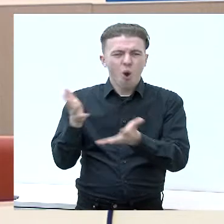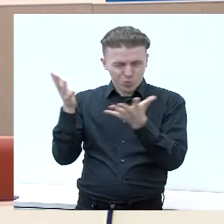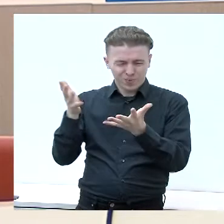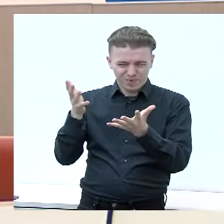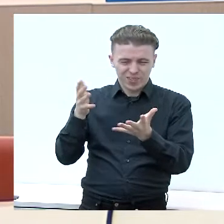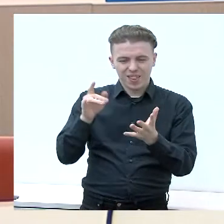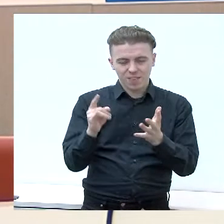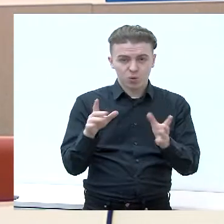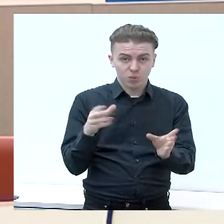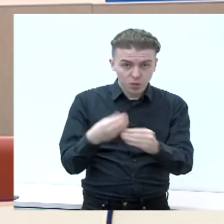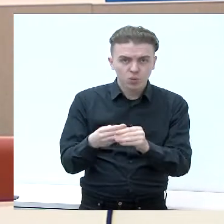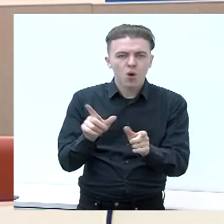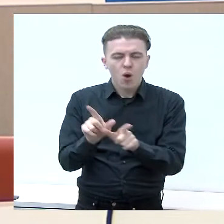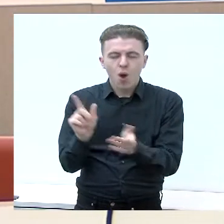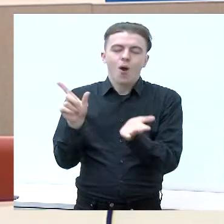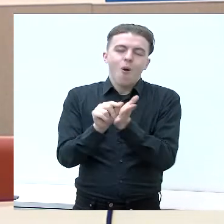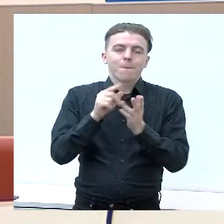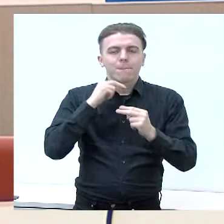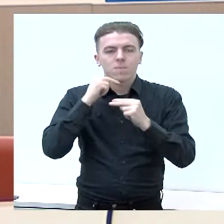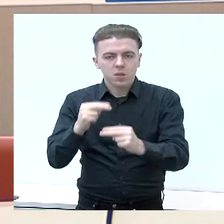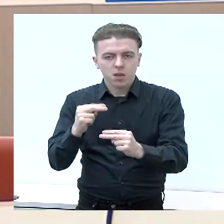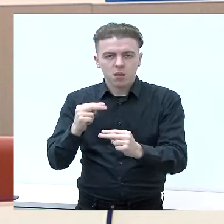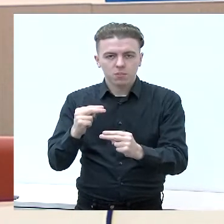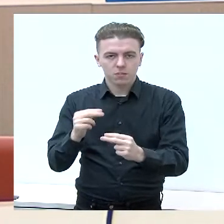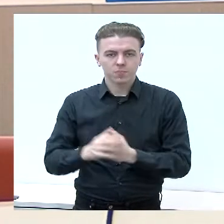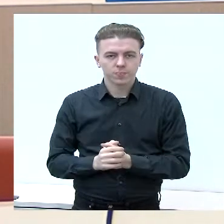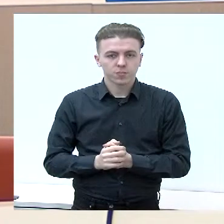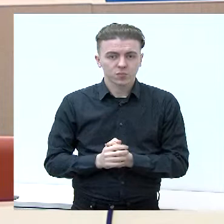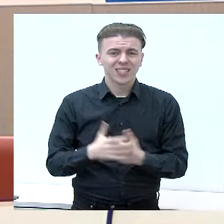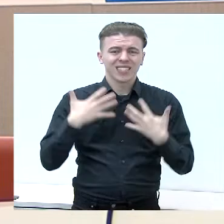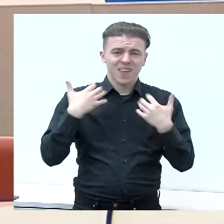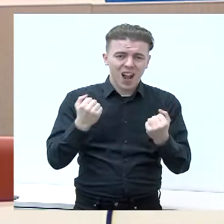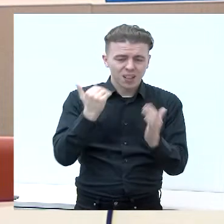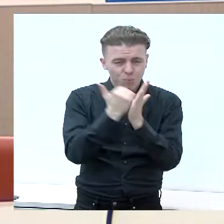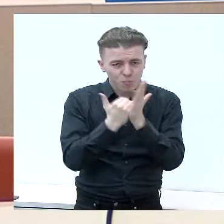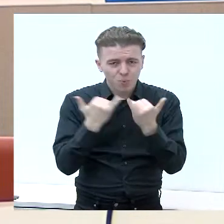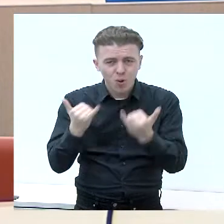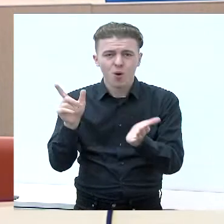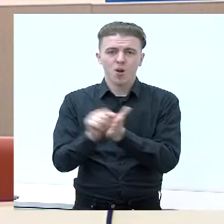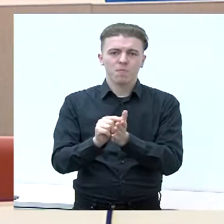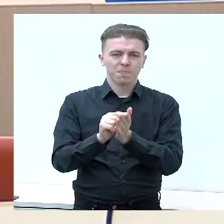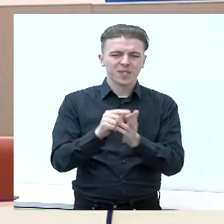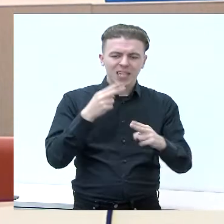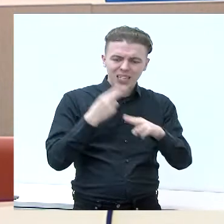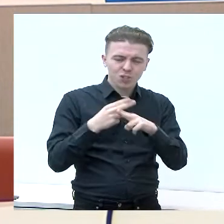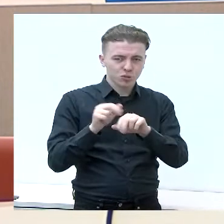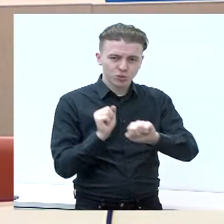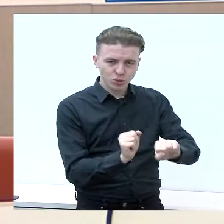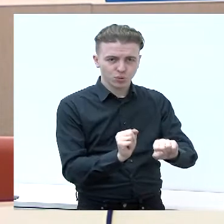ir jaunimą, remiamas visuomenį įsveikatinimų programų su užtikrinančiaus lygų prevencijame.